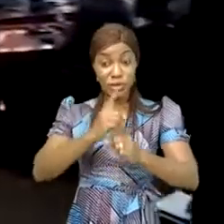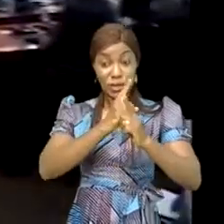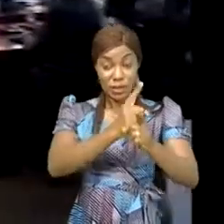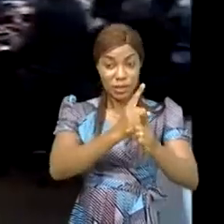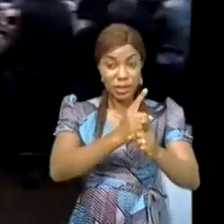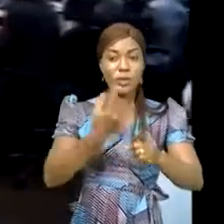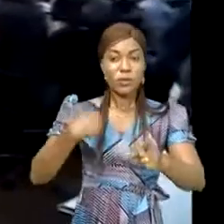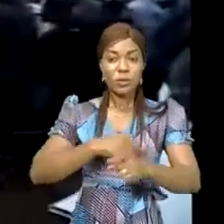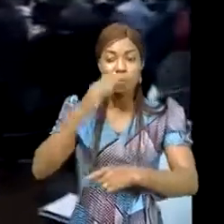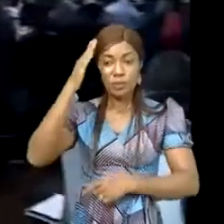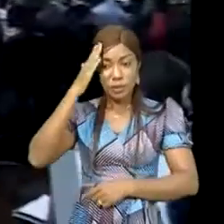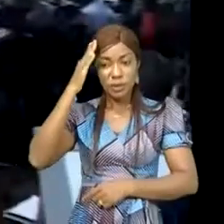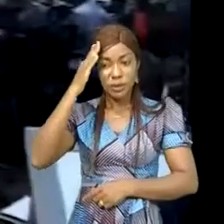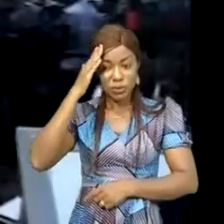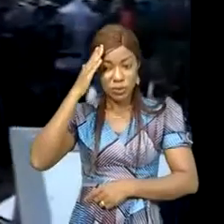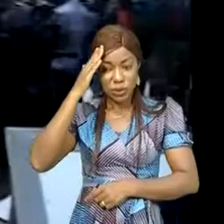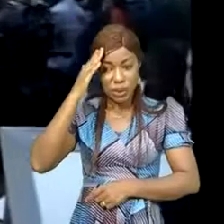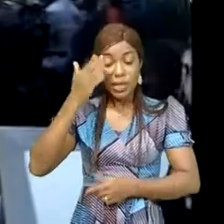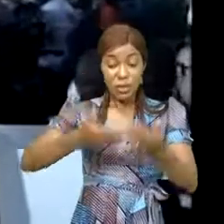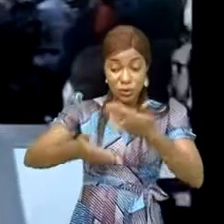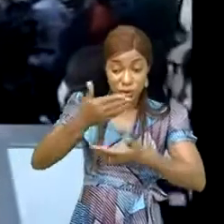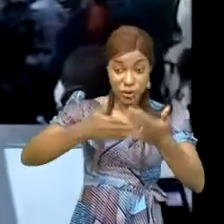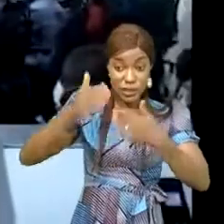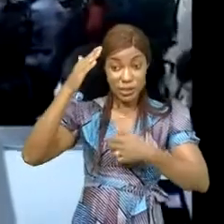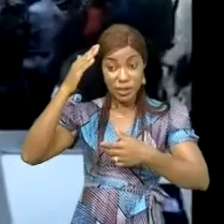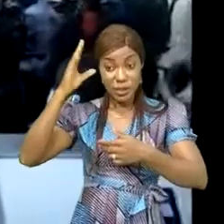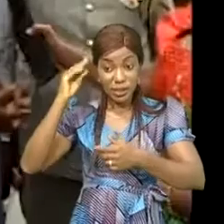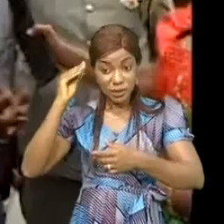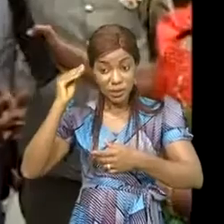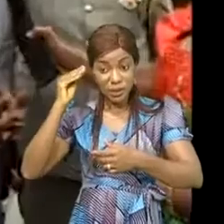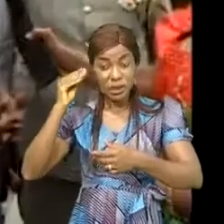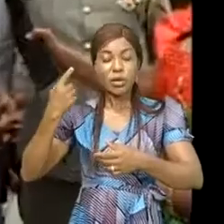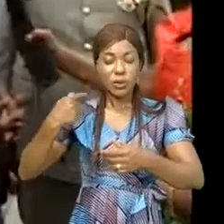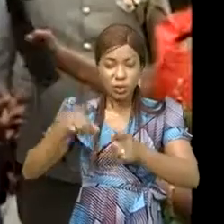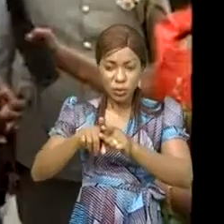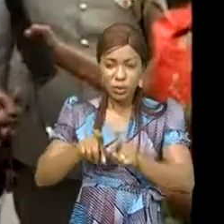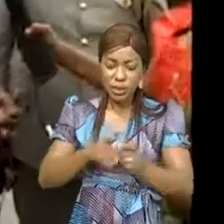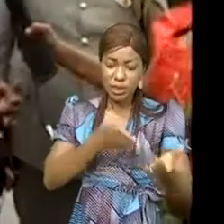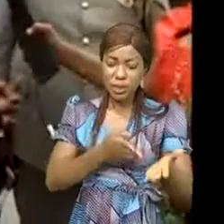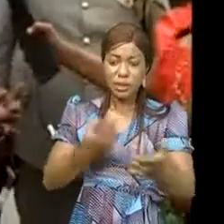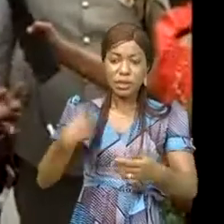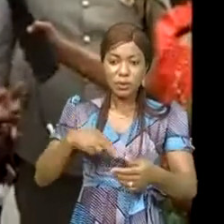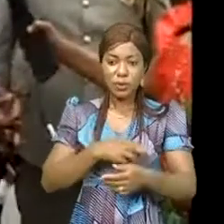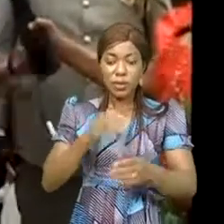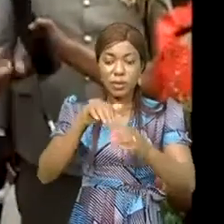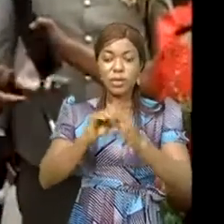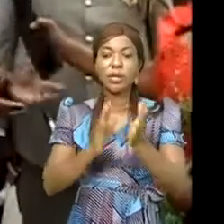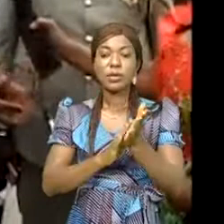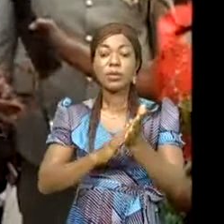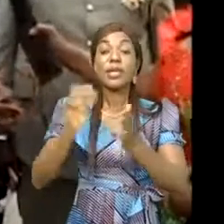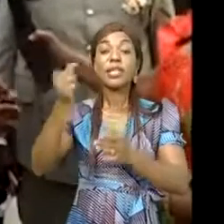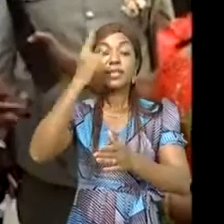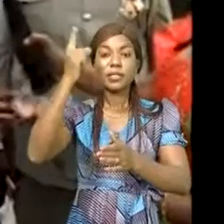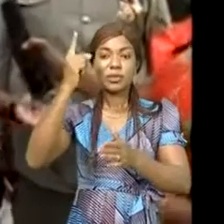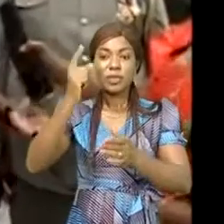Et nous pensons que cette expérience, notamment celle du CHESDE, peut nous servir aussi à nous, l'École internationale des forces de sécurité pour